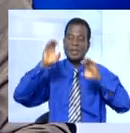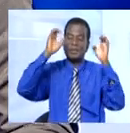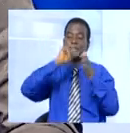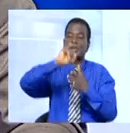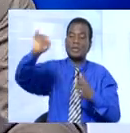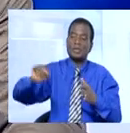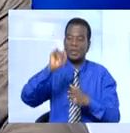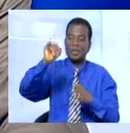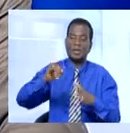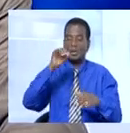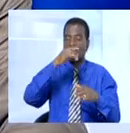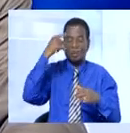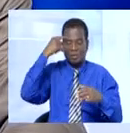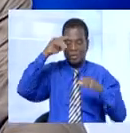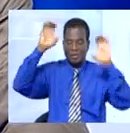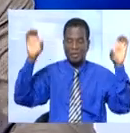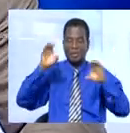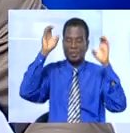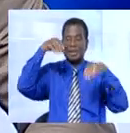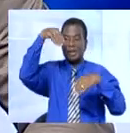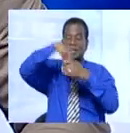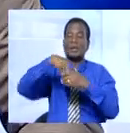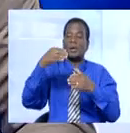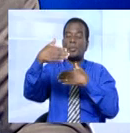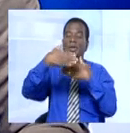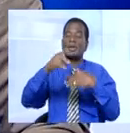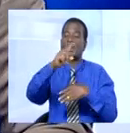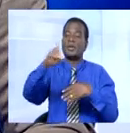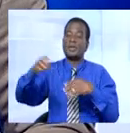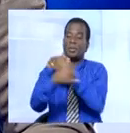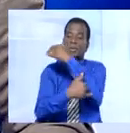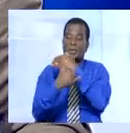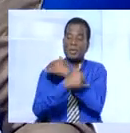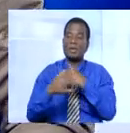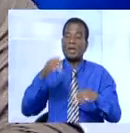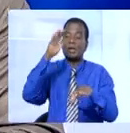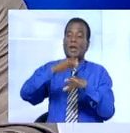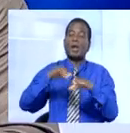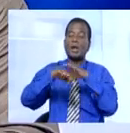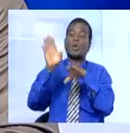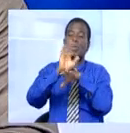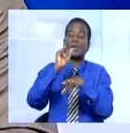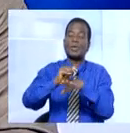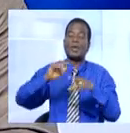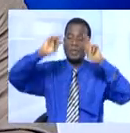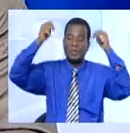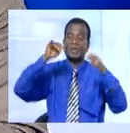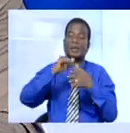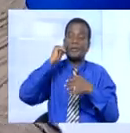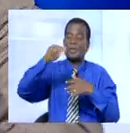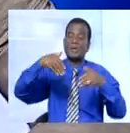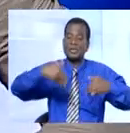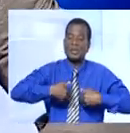manifestations dans près de 100 pays. Au niveau national, le thème a retenu les femmes, jeunesse et développement durable.